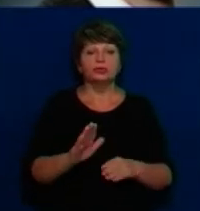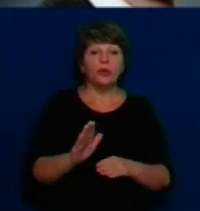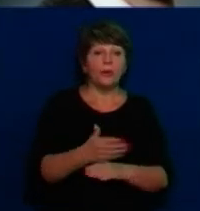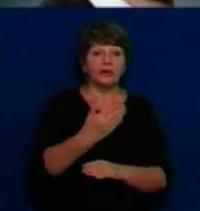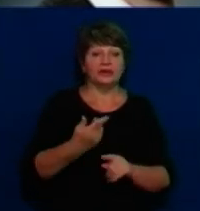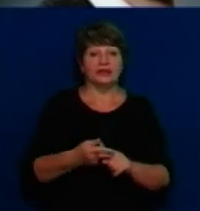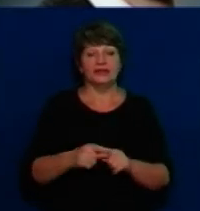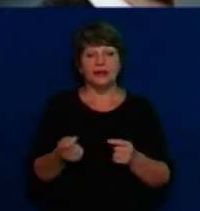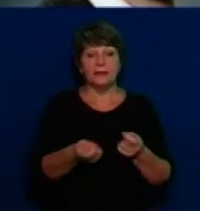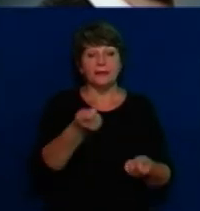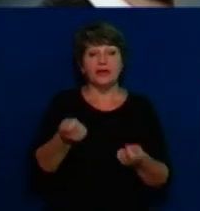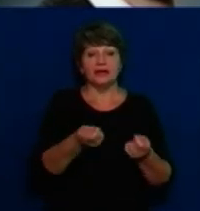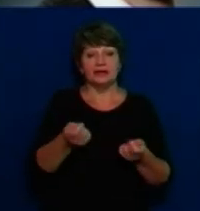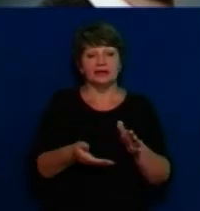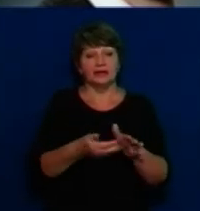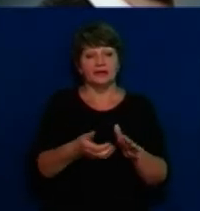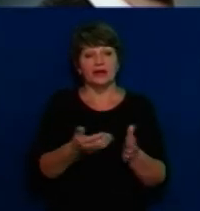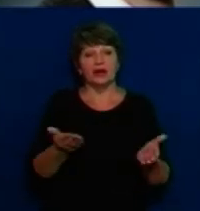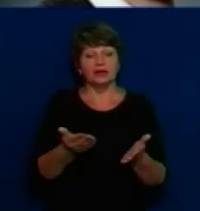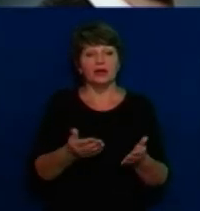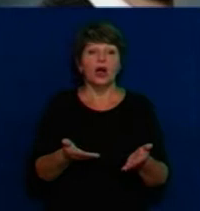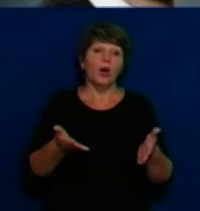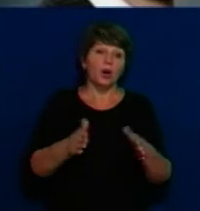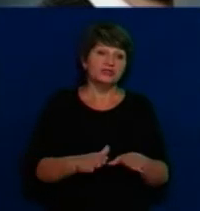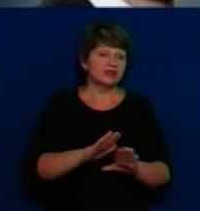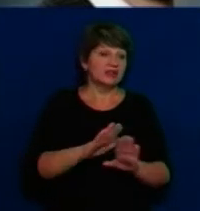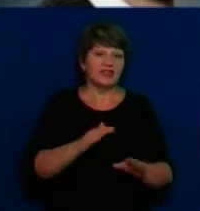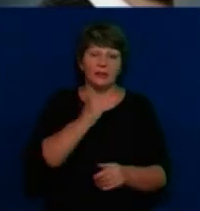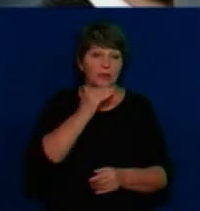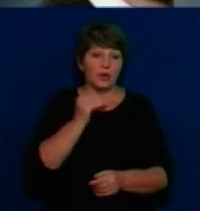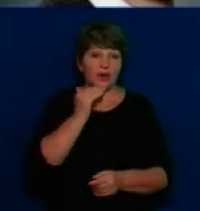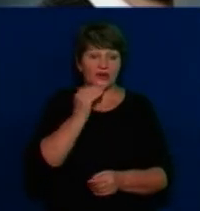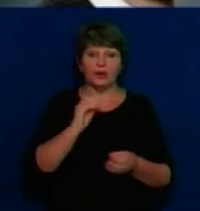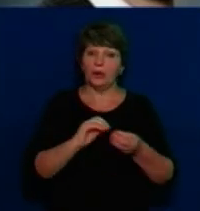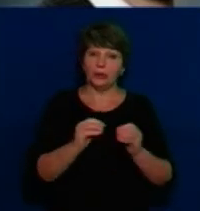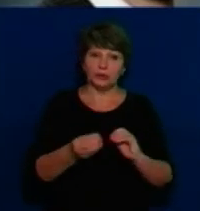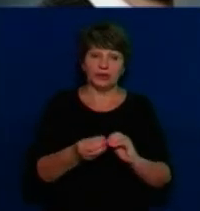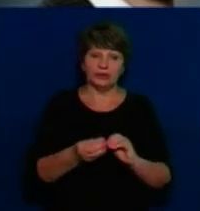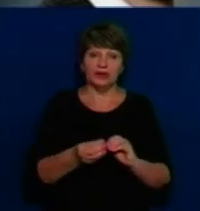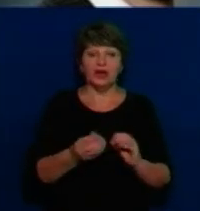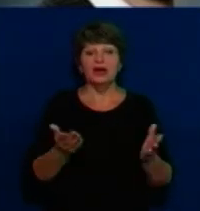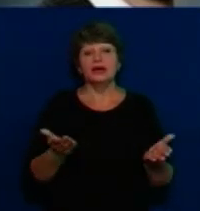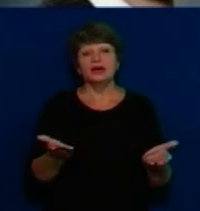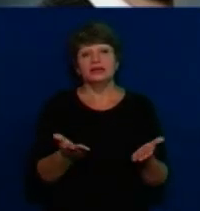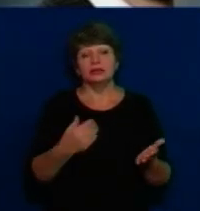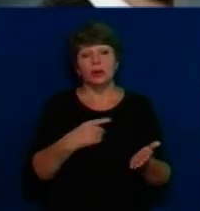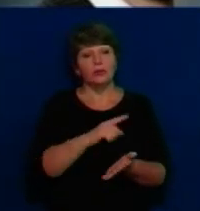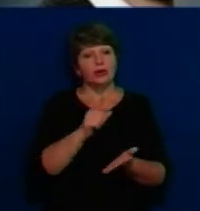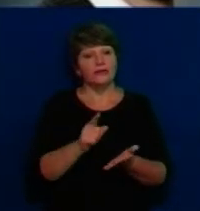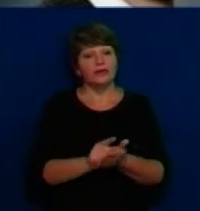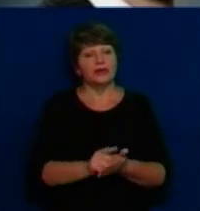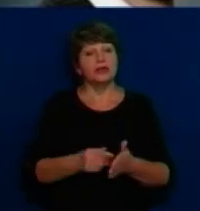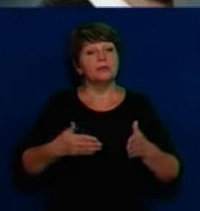на сьогоднішній день стоять в декількох районах. Залишилось не так багато проблемних точок у нас, де ми повинні максимально